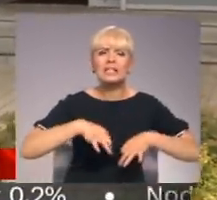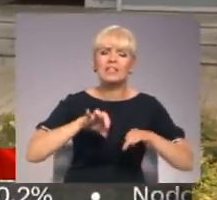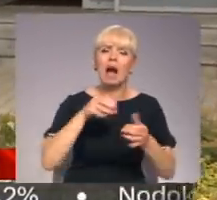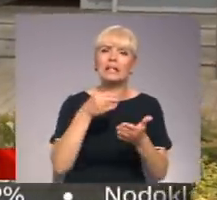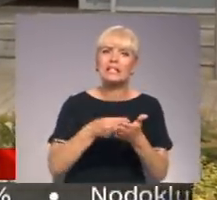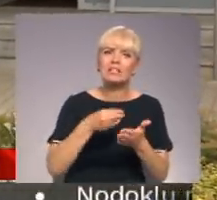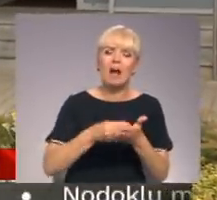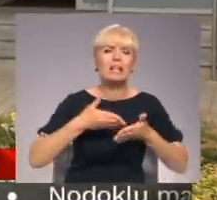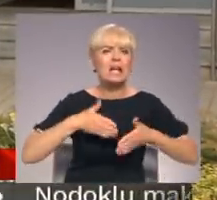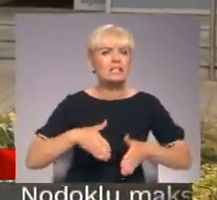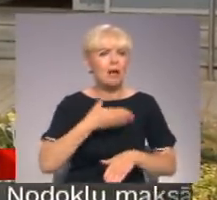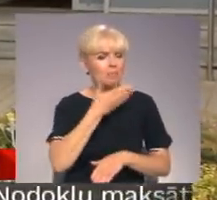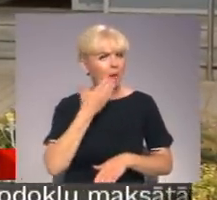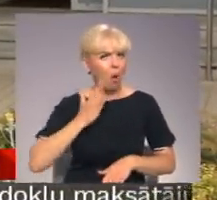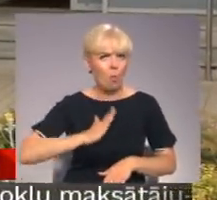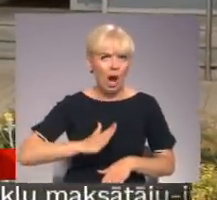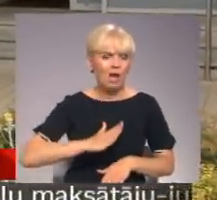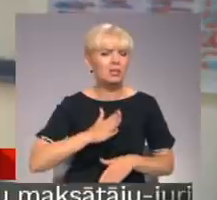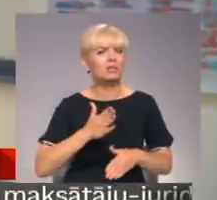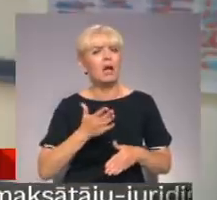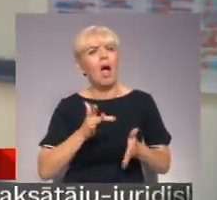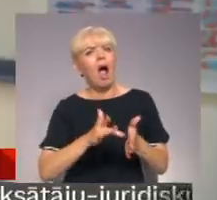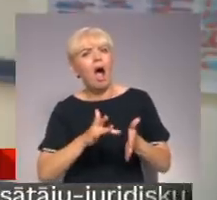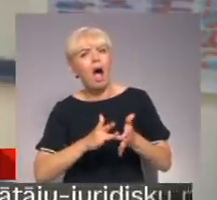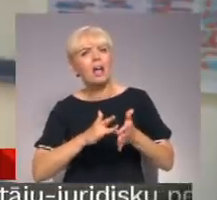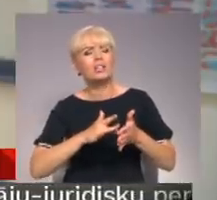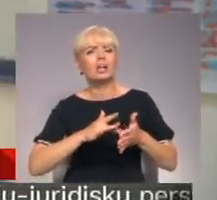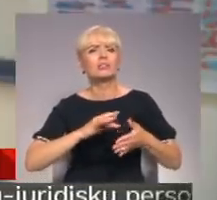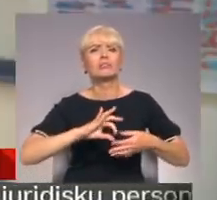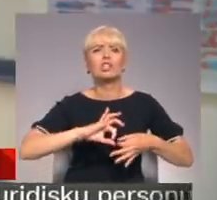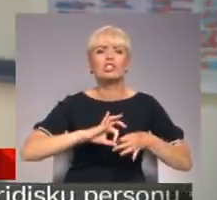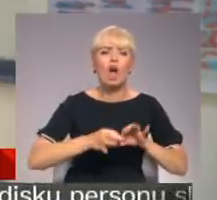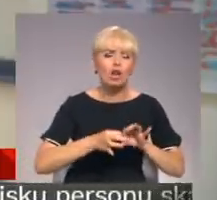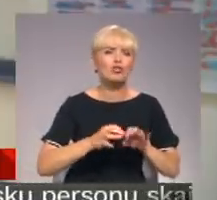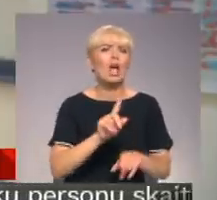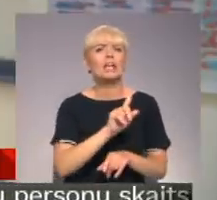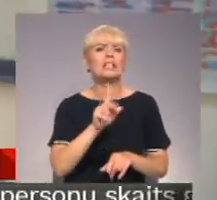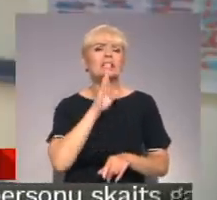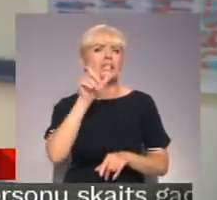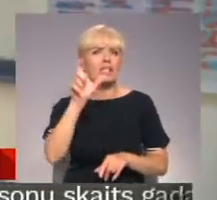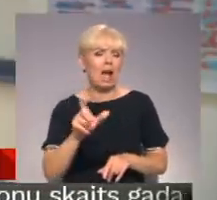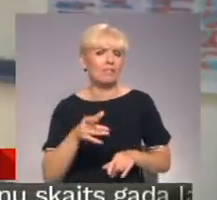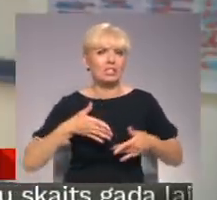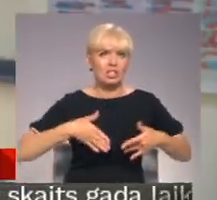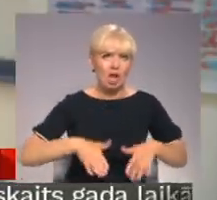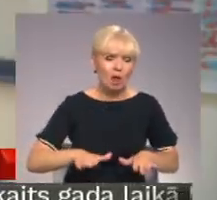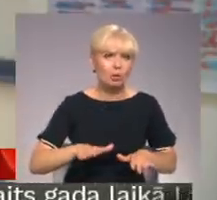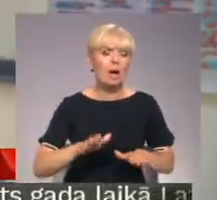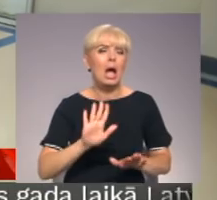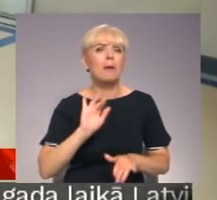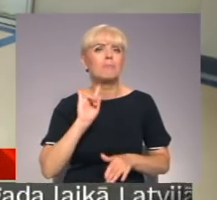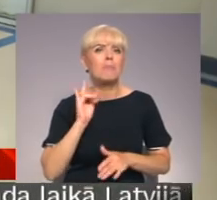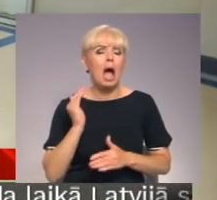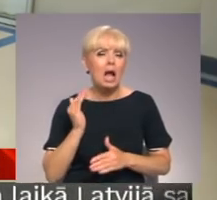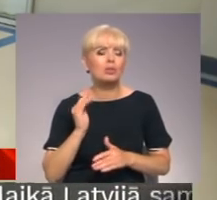tiešām nav gaidāmi nekādi sarežģījumi. Tas ir sīvīts, kas jau ir dzemdējušas sīvītam, kam berniņš guļ galvas